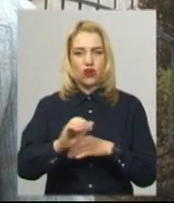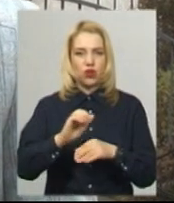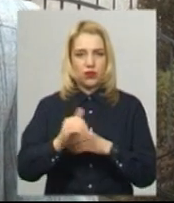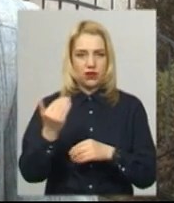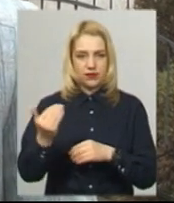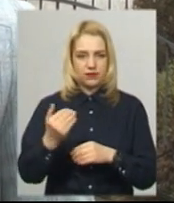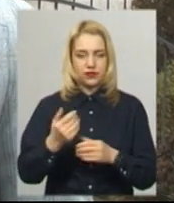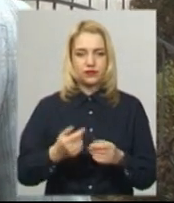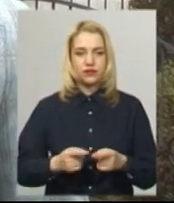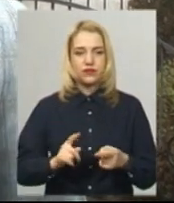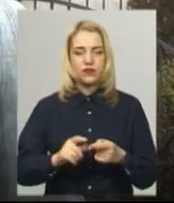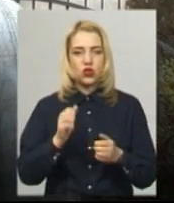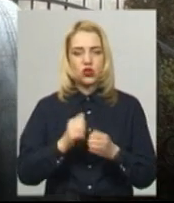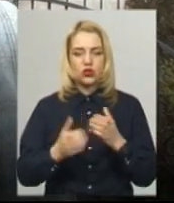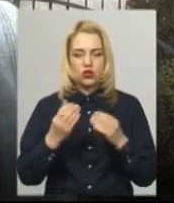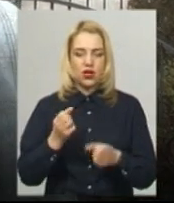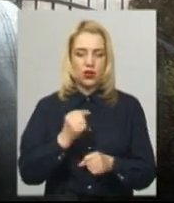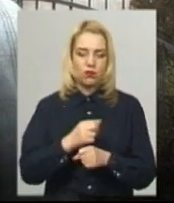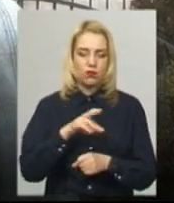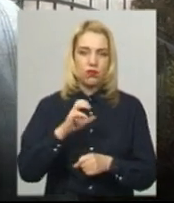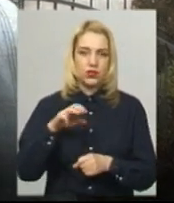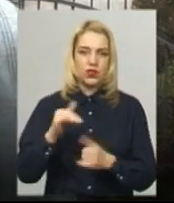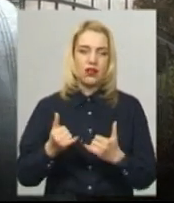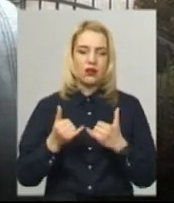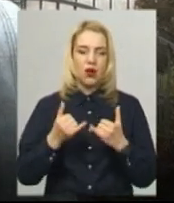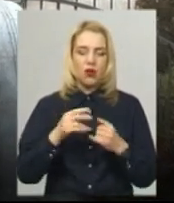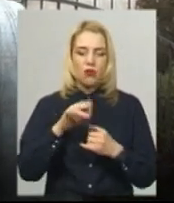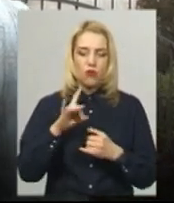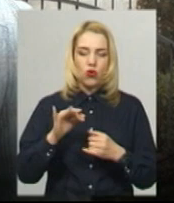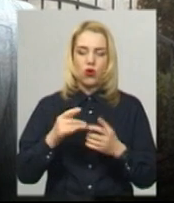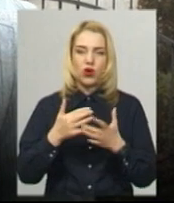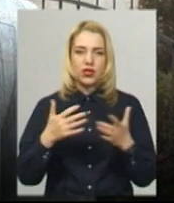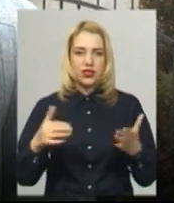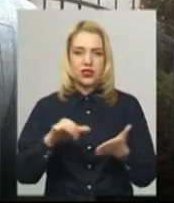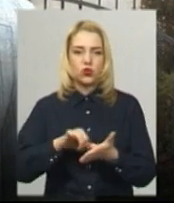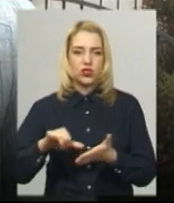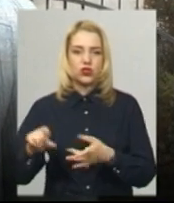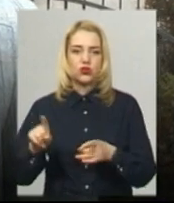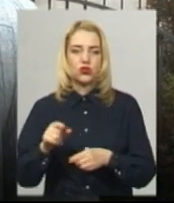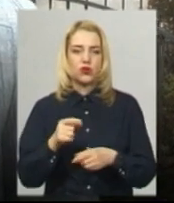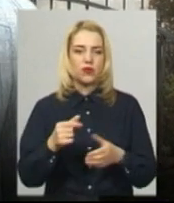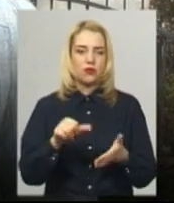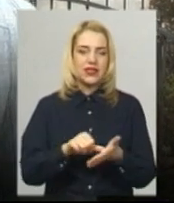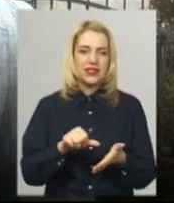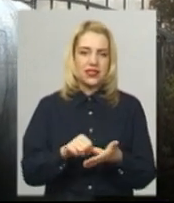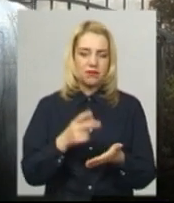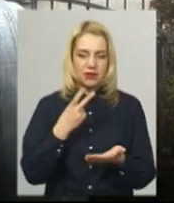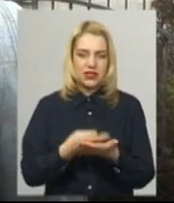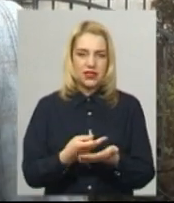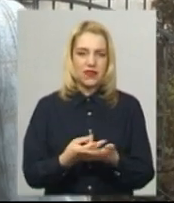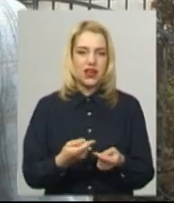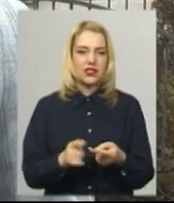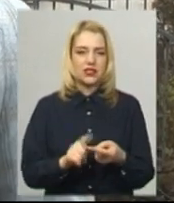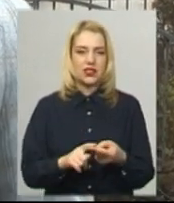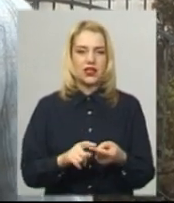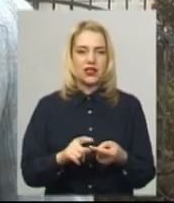робимо пости про різних учасників, описуємо, що представляє даний суб